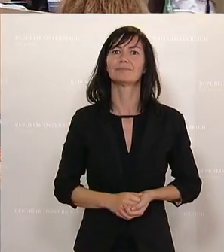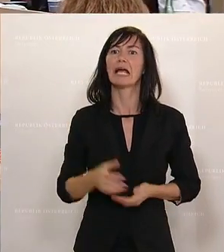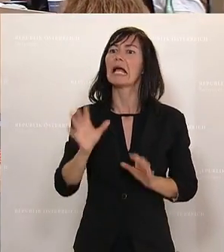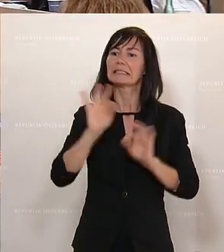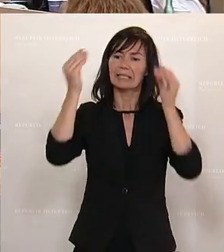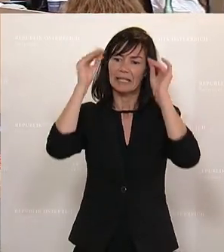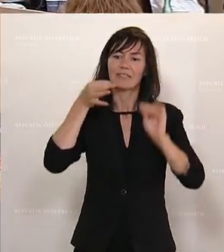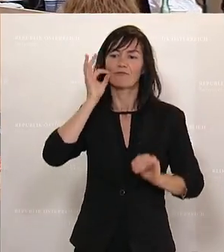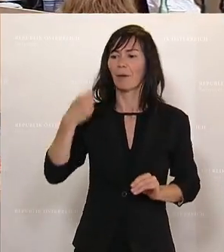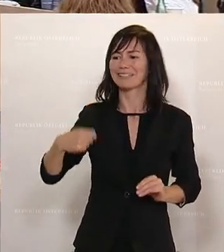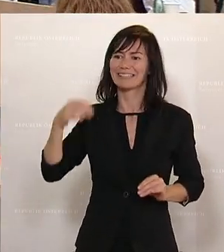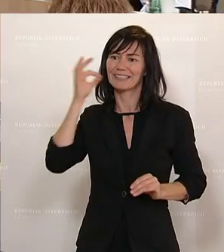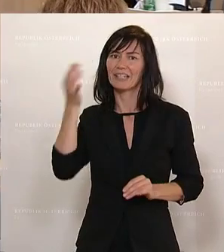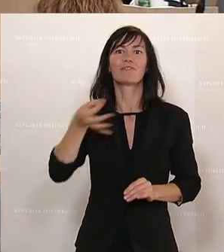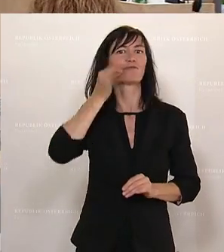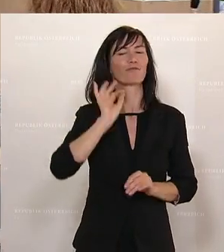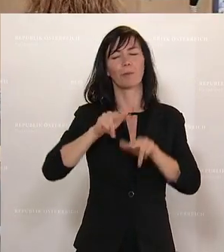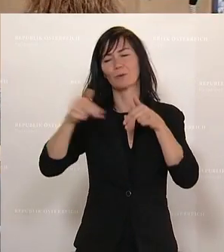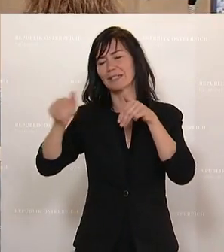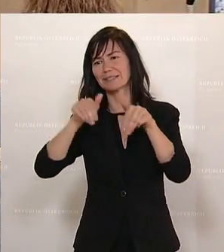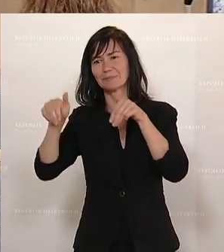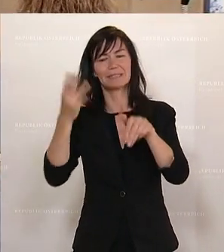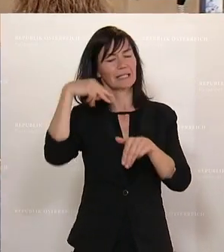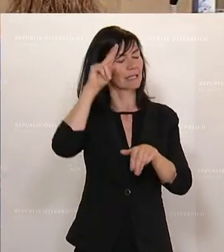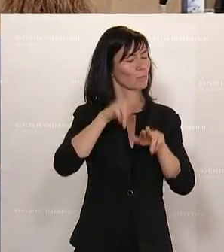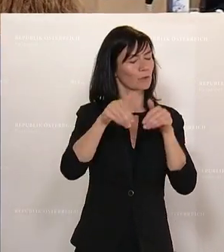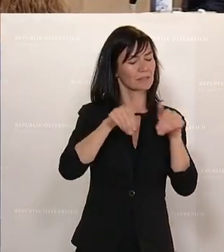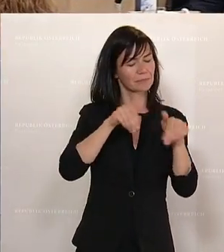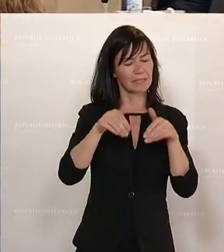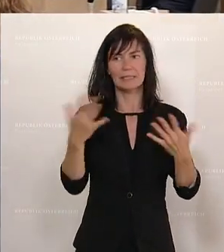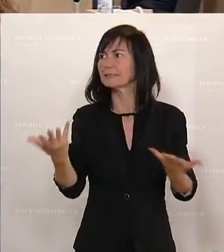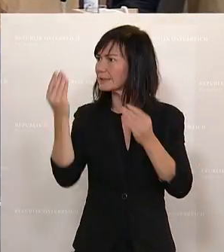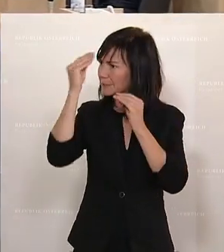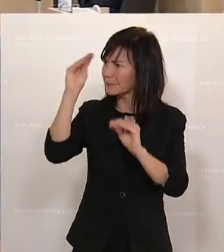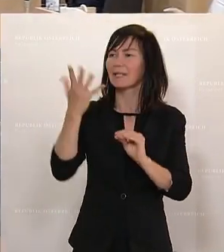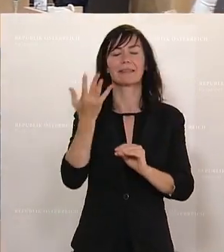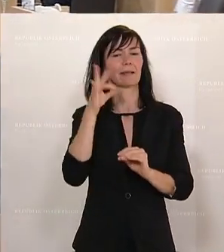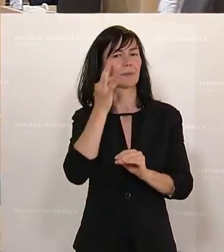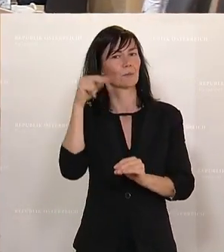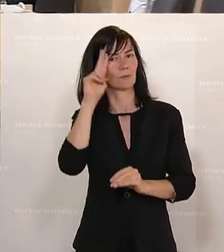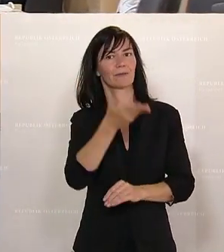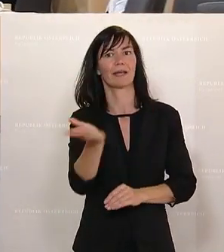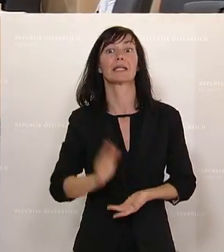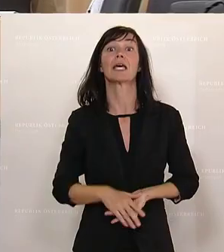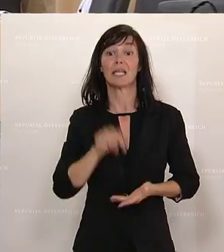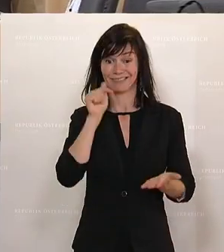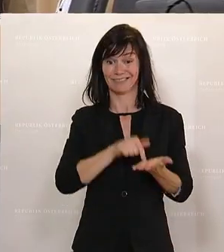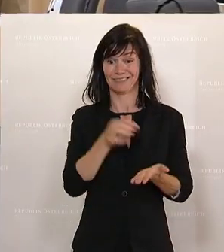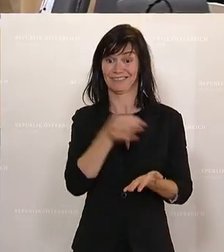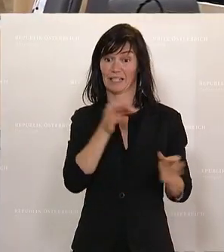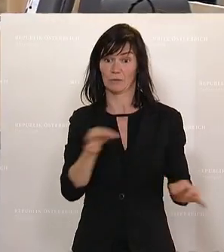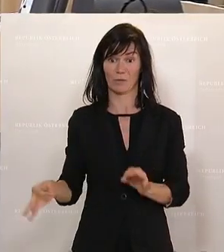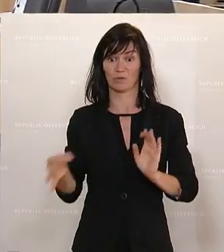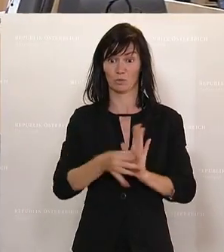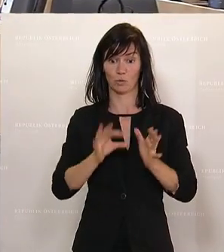Bürstmeier von den Grünen. Üblicherweise dauert die Umsetzung einer 15a-Vereinbarung zwischen Bund und Ländern Monate. Es ist sehr wichtig,